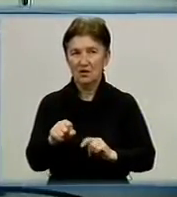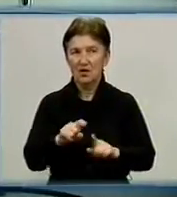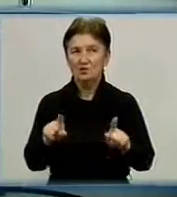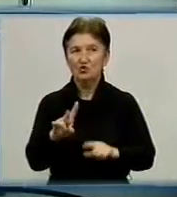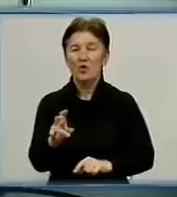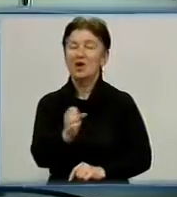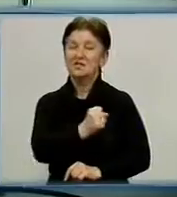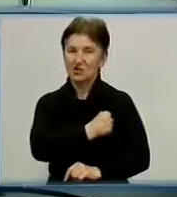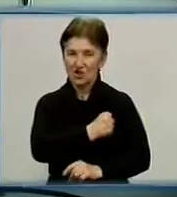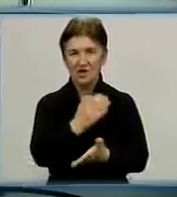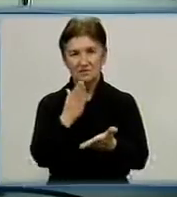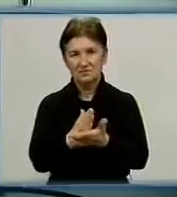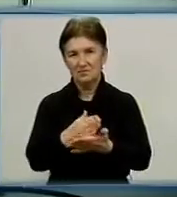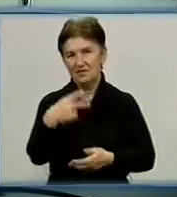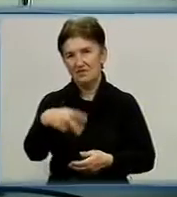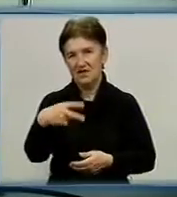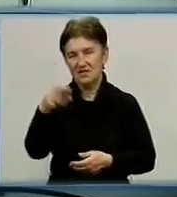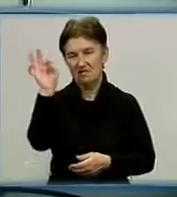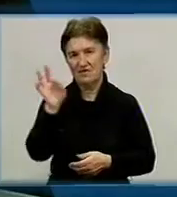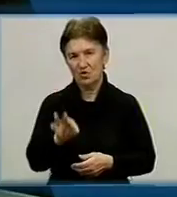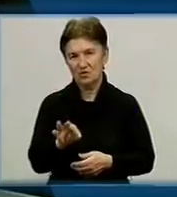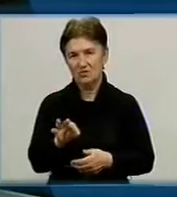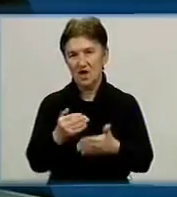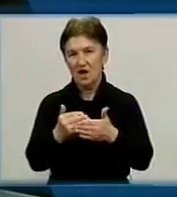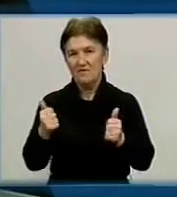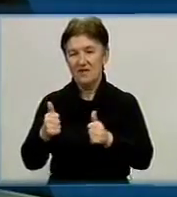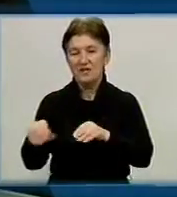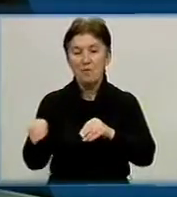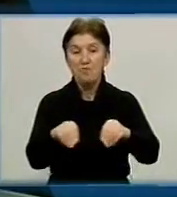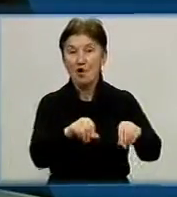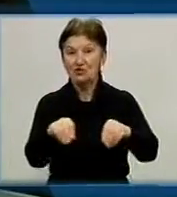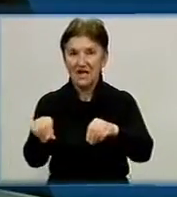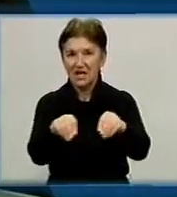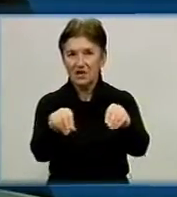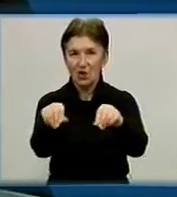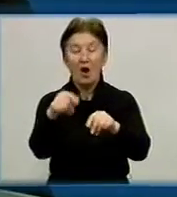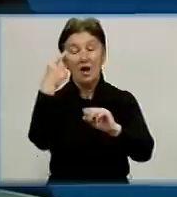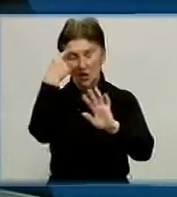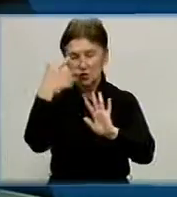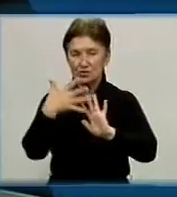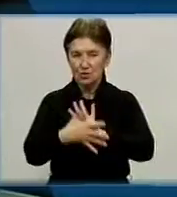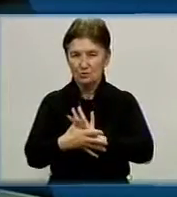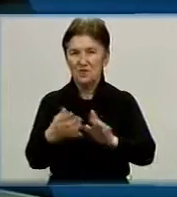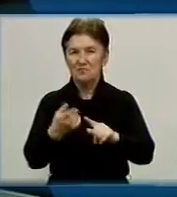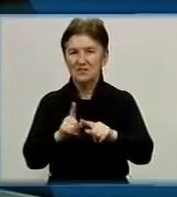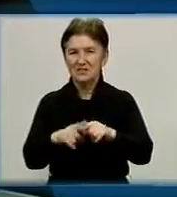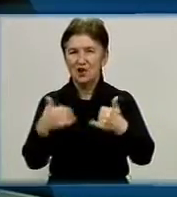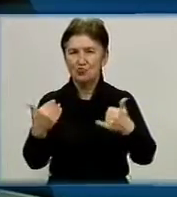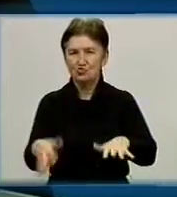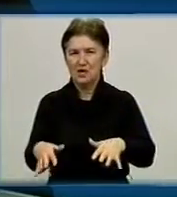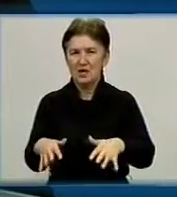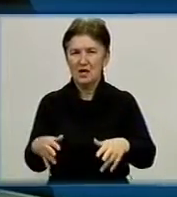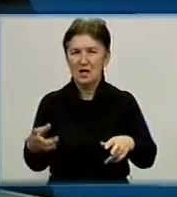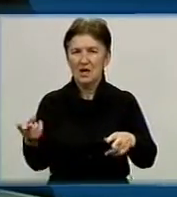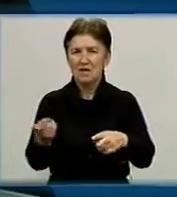на жаль, складає 20 відсотків від посіяного. Розуміємо, це вже без поворотні